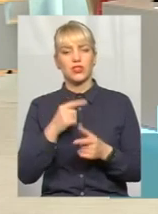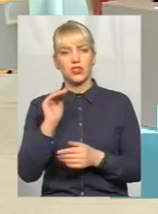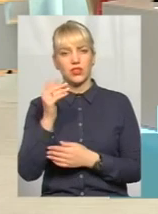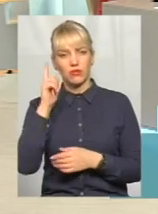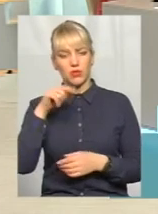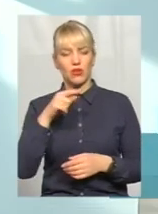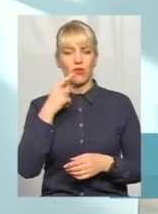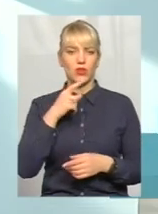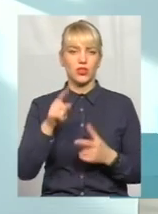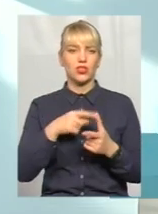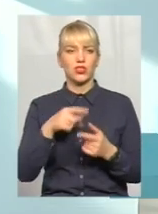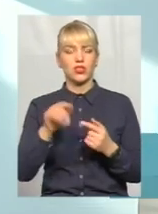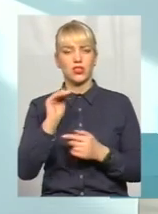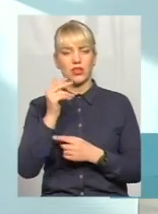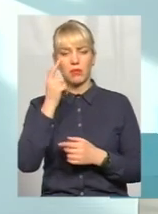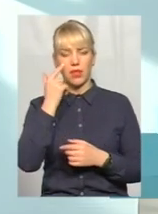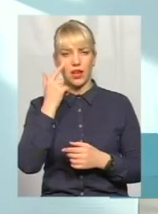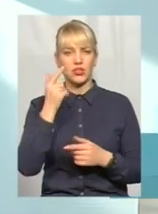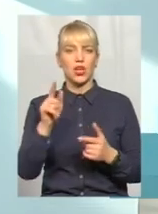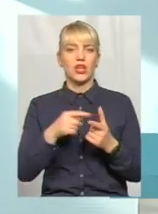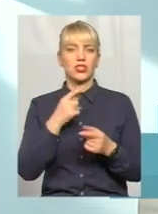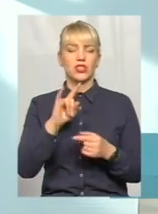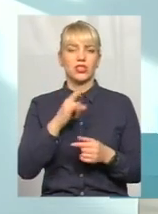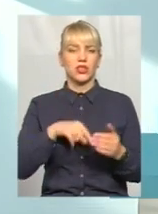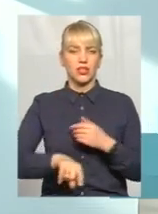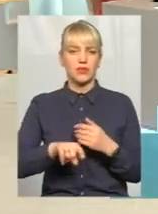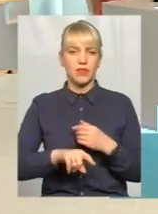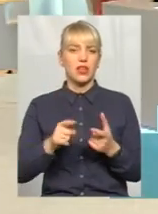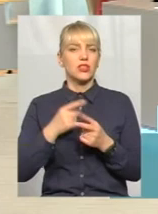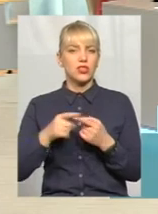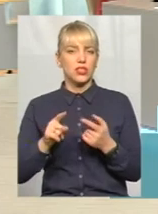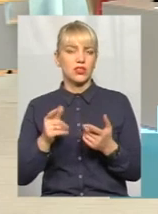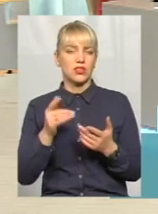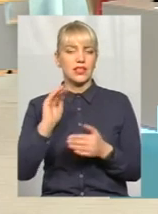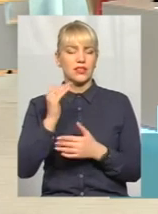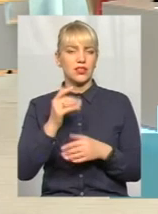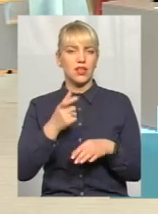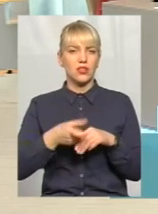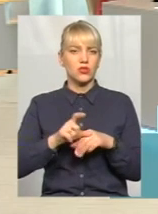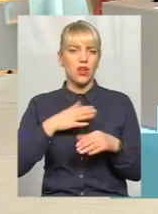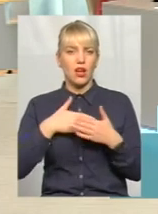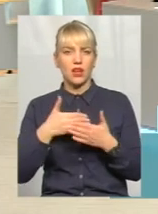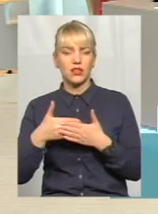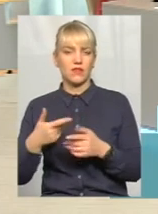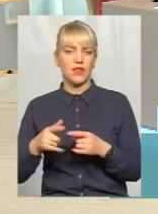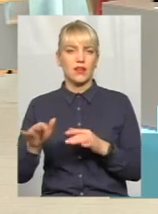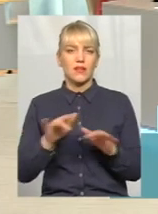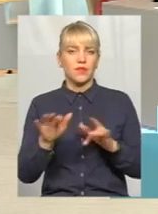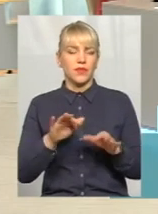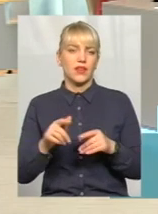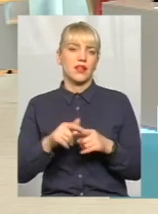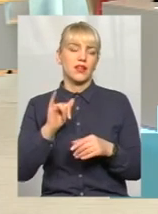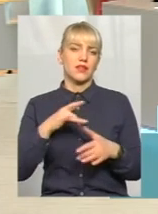плаче, чи в дитини онурез, чи дитина навпаки гіперактивна. На них дивляться психологи,